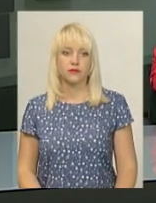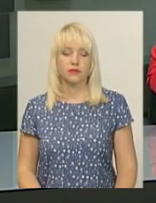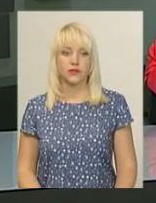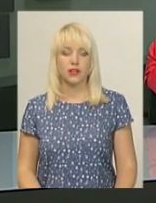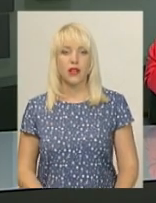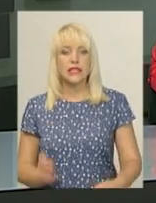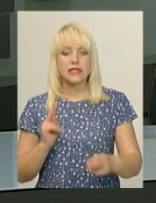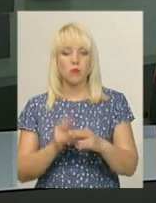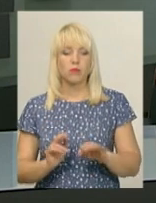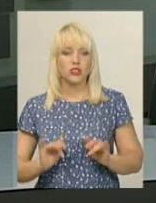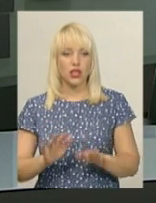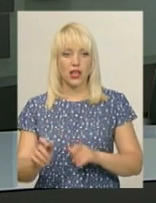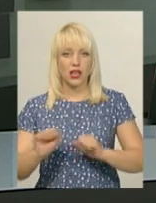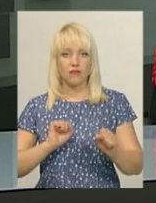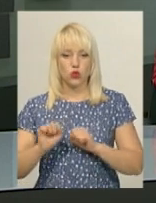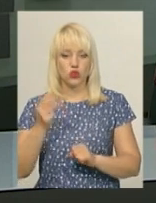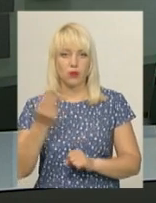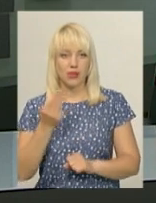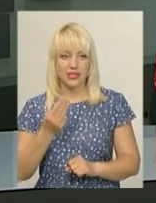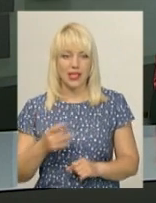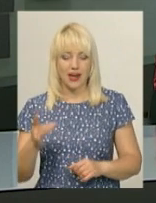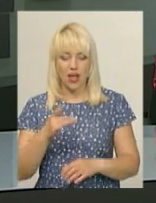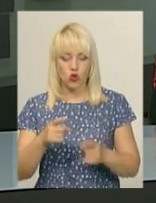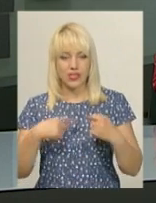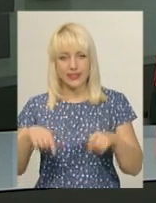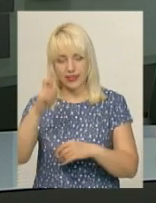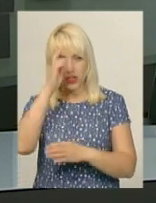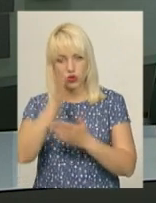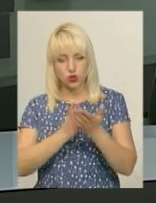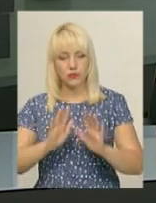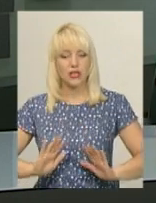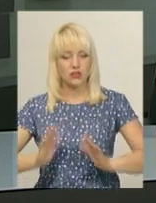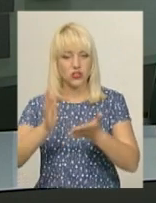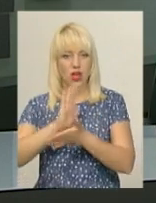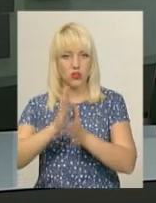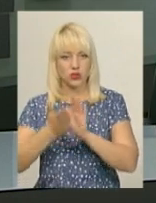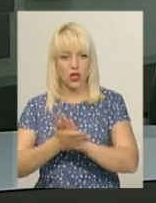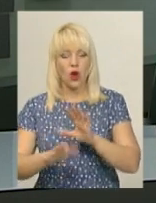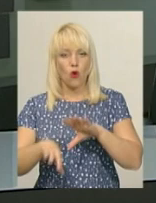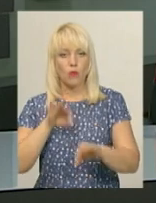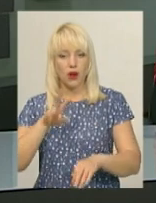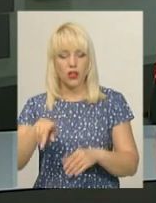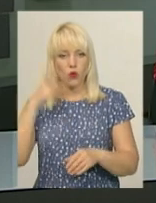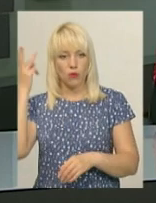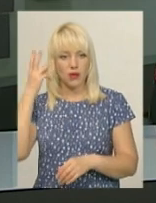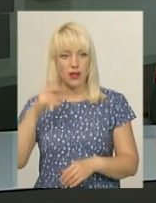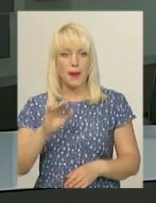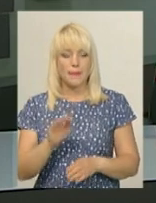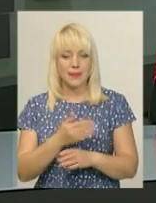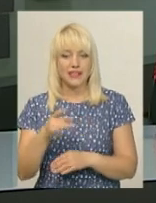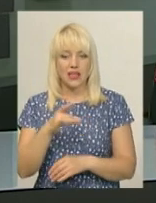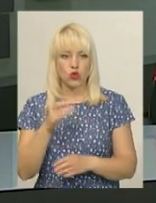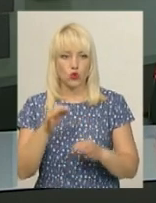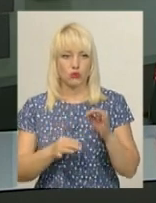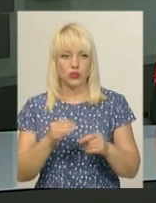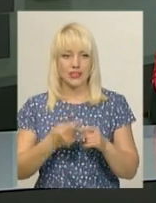Запобіжний захід керівнику Шепетівського районного сектору Держслужби з незвичайних ситуацій обрали у Хмельницькому міськрайонному суді.